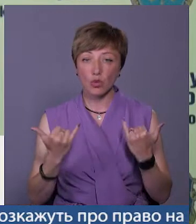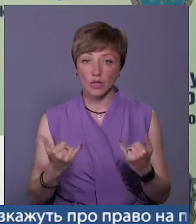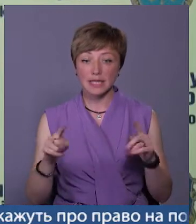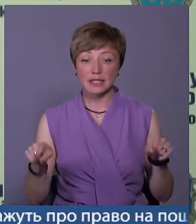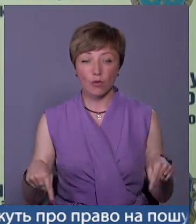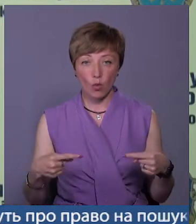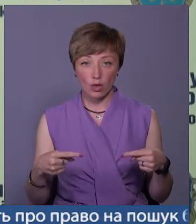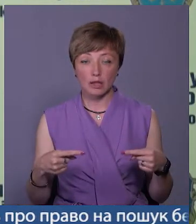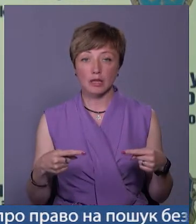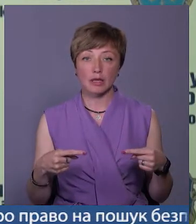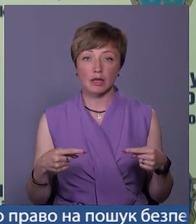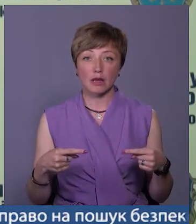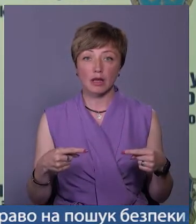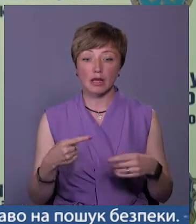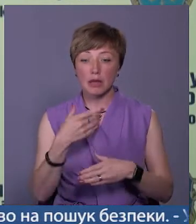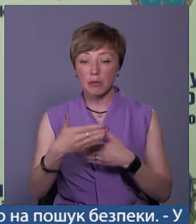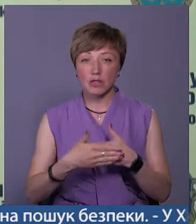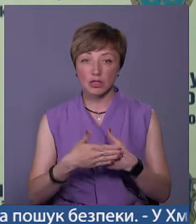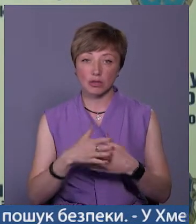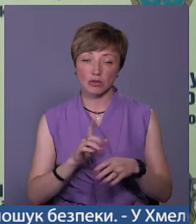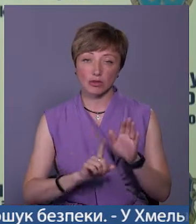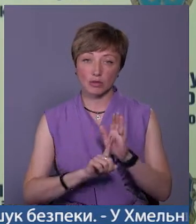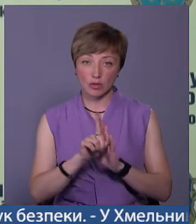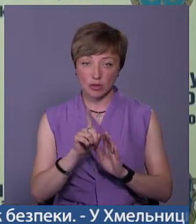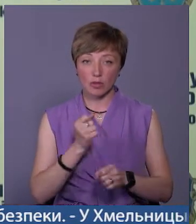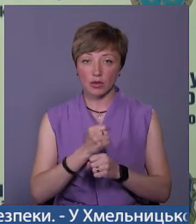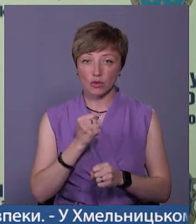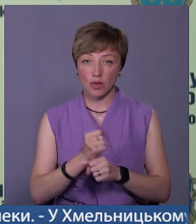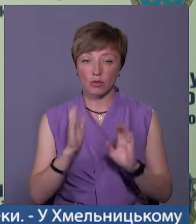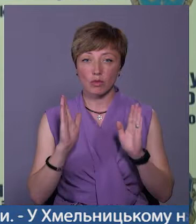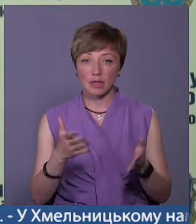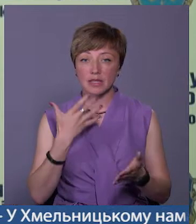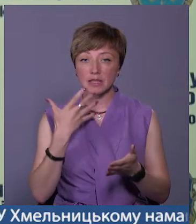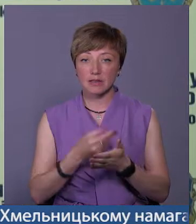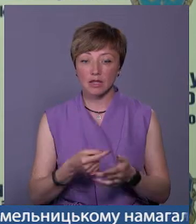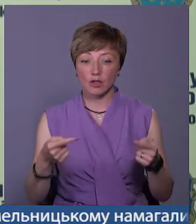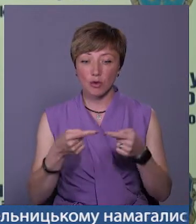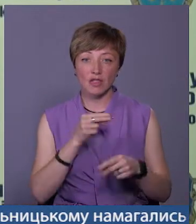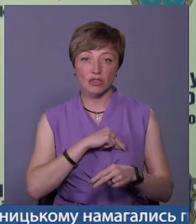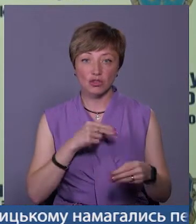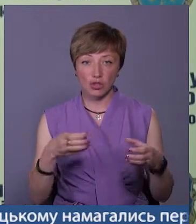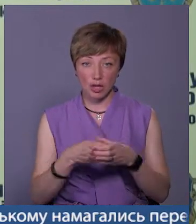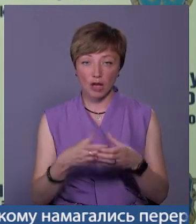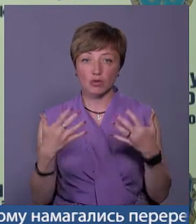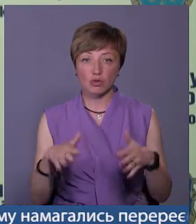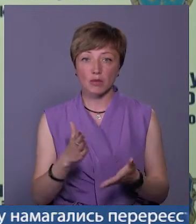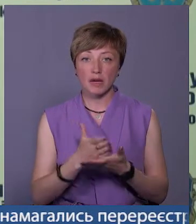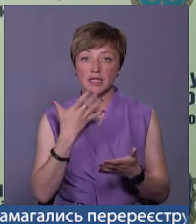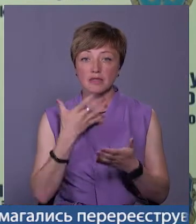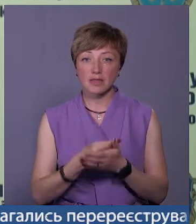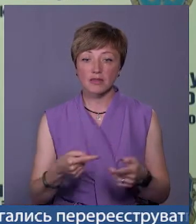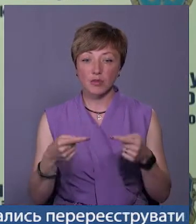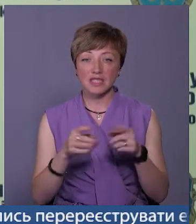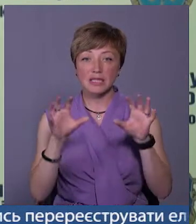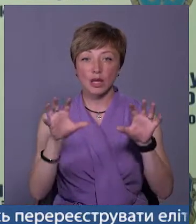створений, він найближчим часом розпочне працювати, буде мати свій відповідний штат, вже має свій відповідний